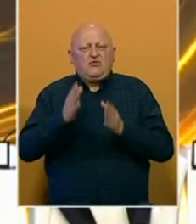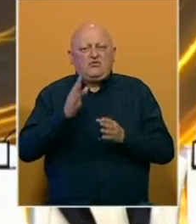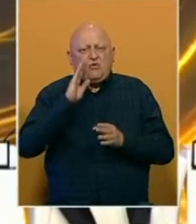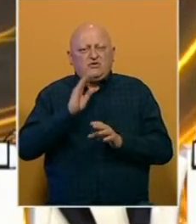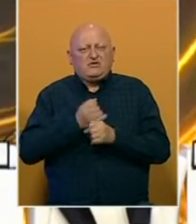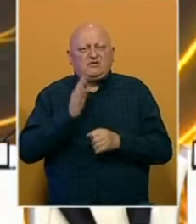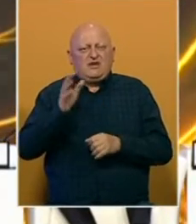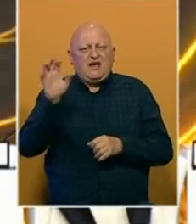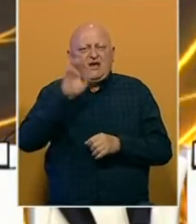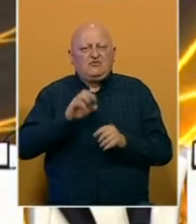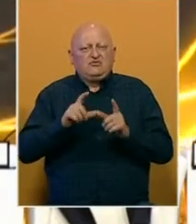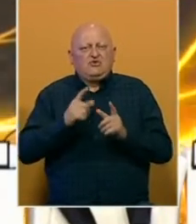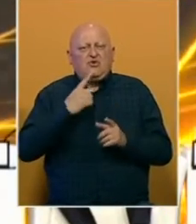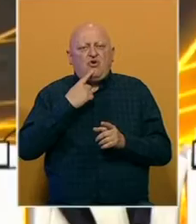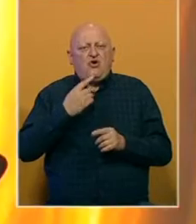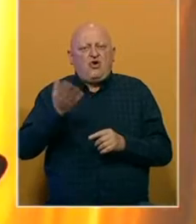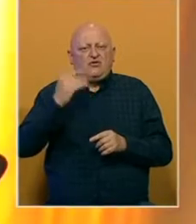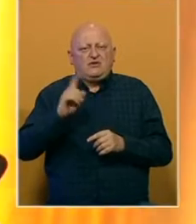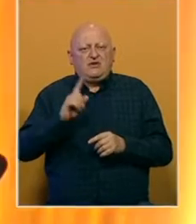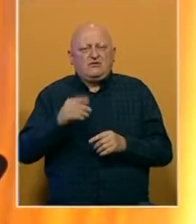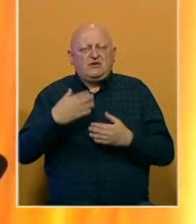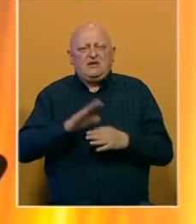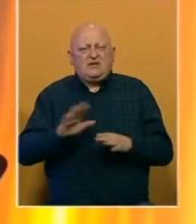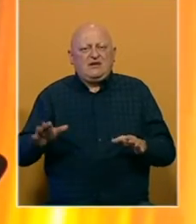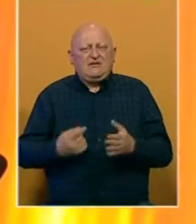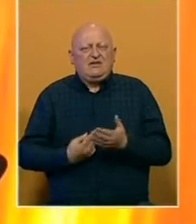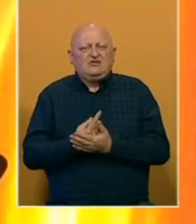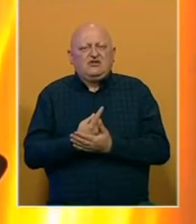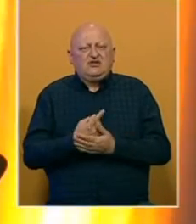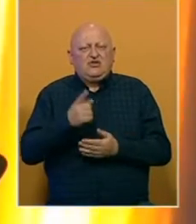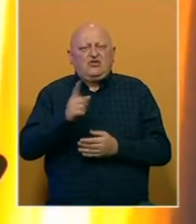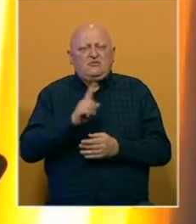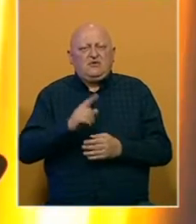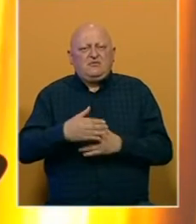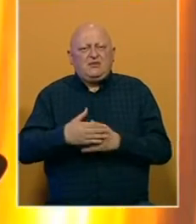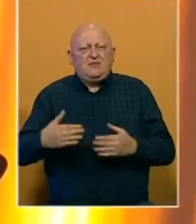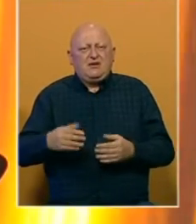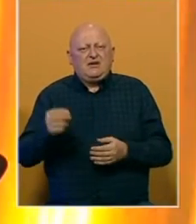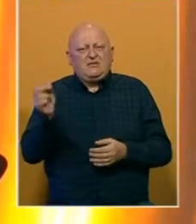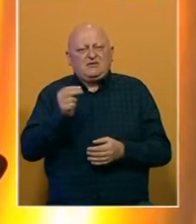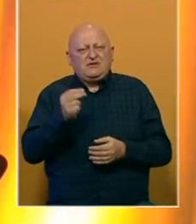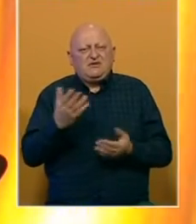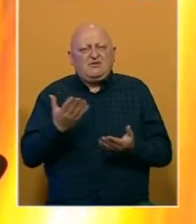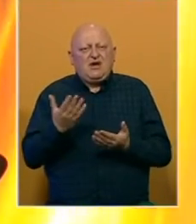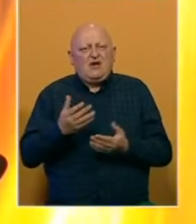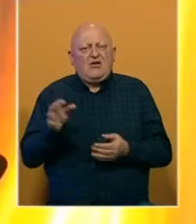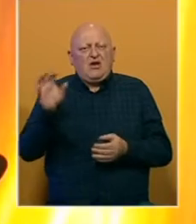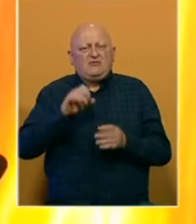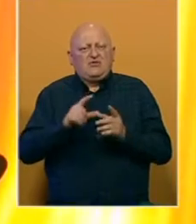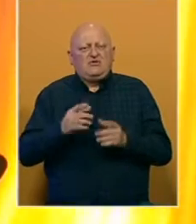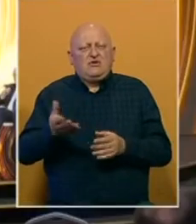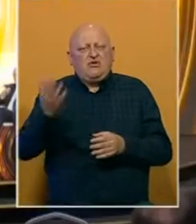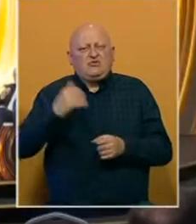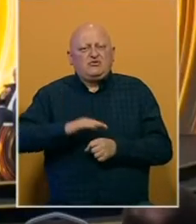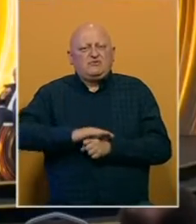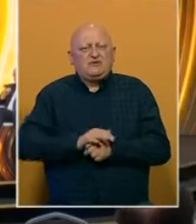putu BH ka Evropskoj uniji, koje odavno ne daju nikakve rezultate. No to im nije prepreka da podscrtaju kako Evropska